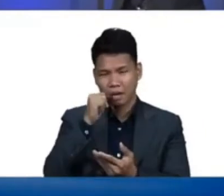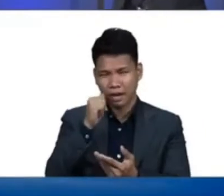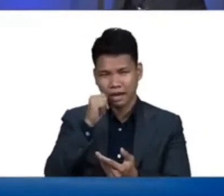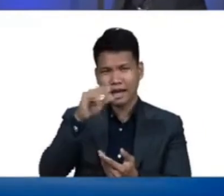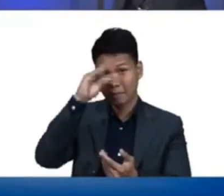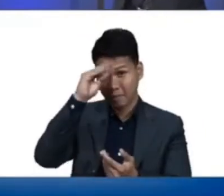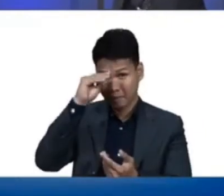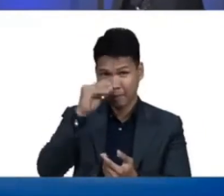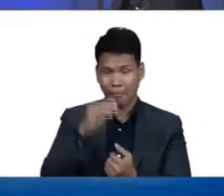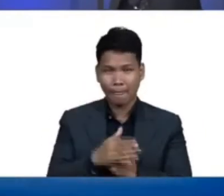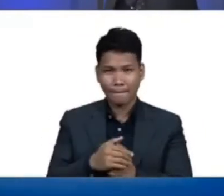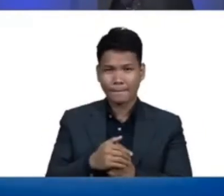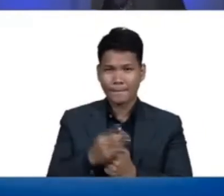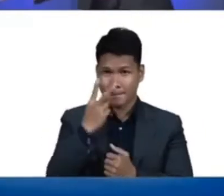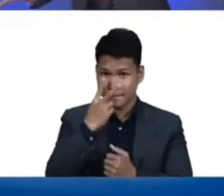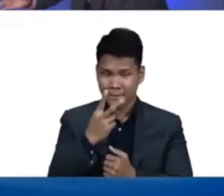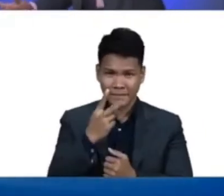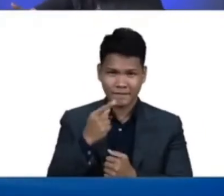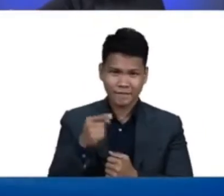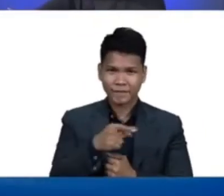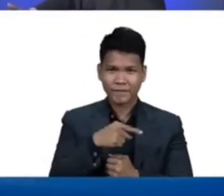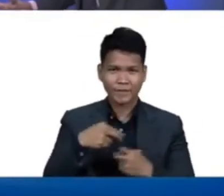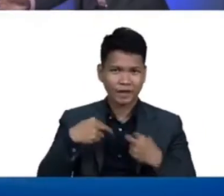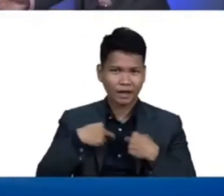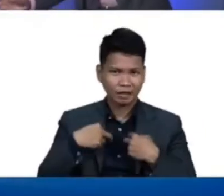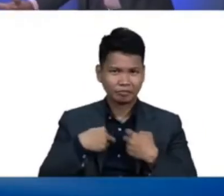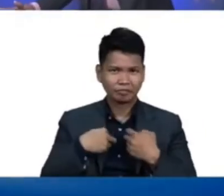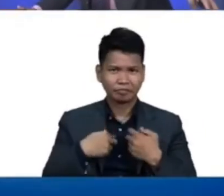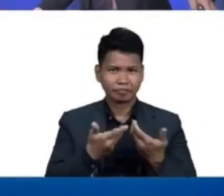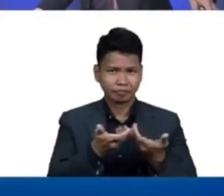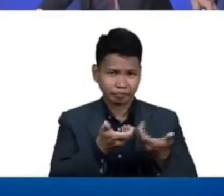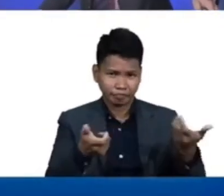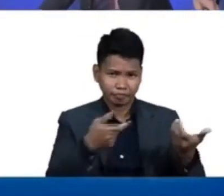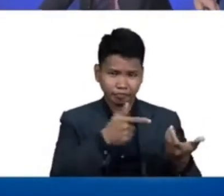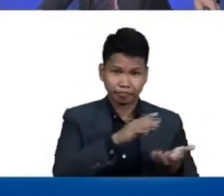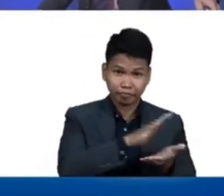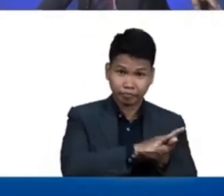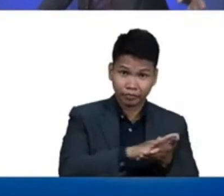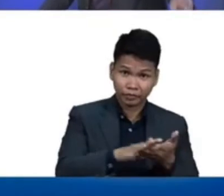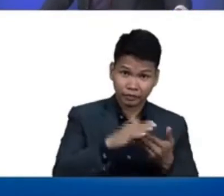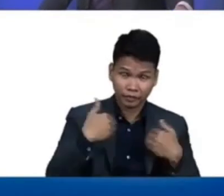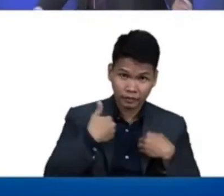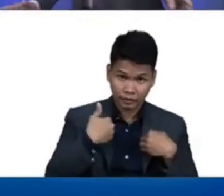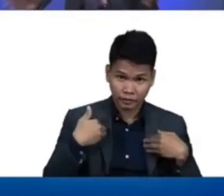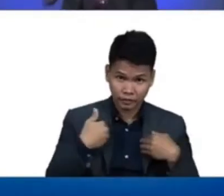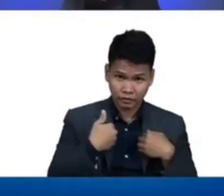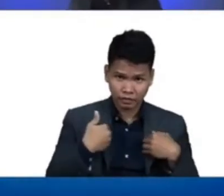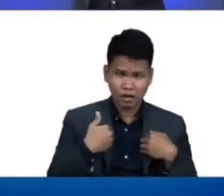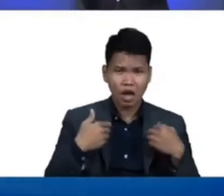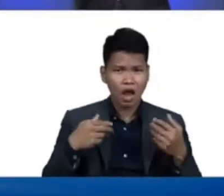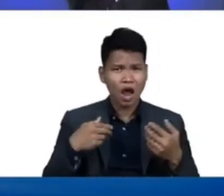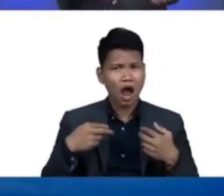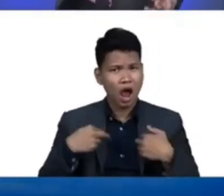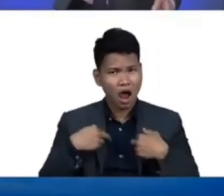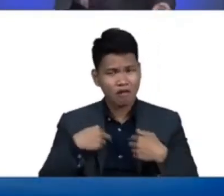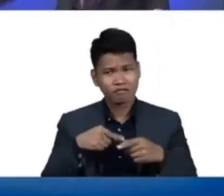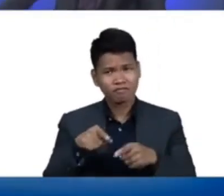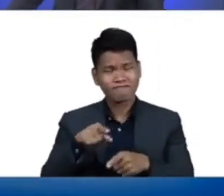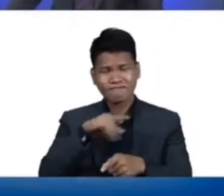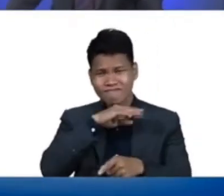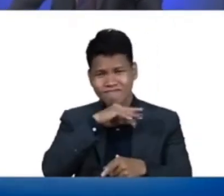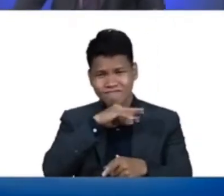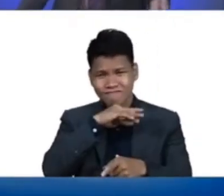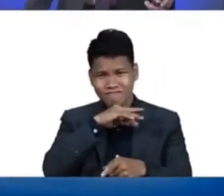dito minamahal na mga kaibigan, meron pong malinis na mga animal, at meron din hindi